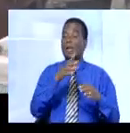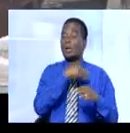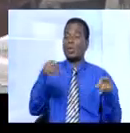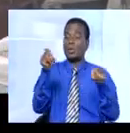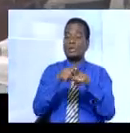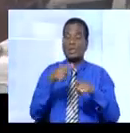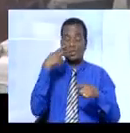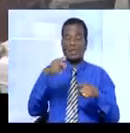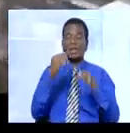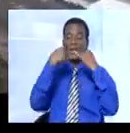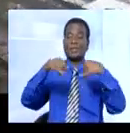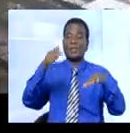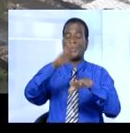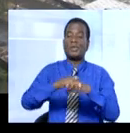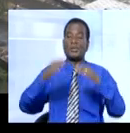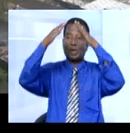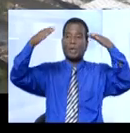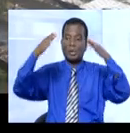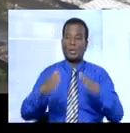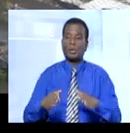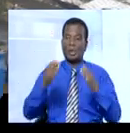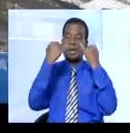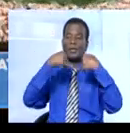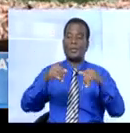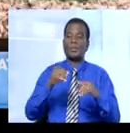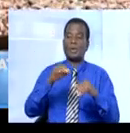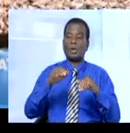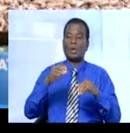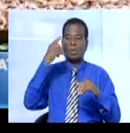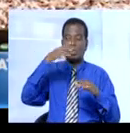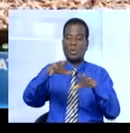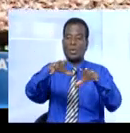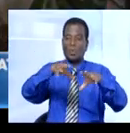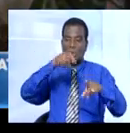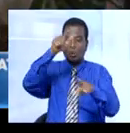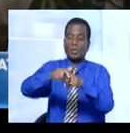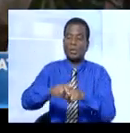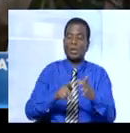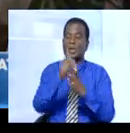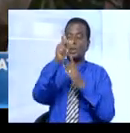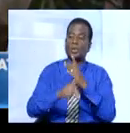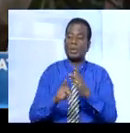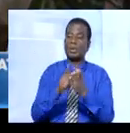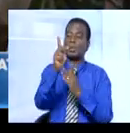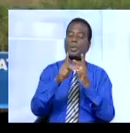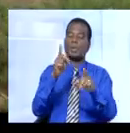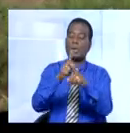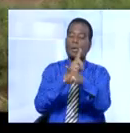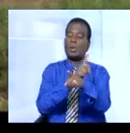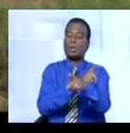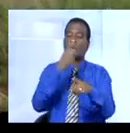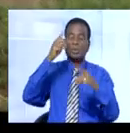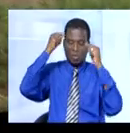de recueillir des données sur l'habitat. Information utile pour adapter les projets et programmes de développement aux